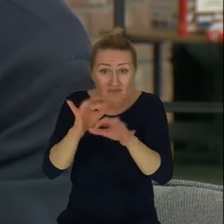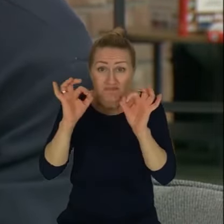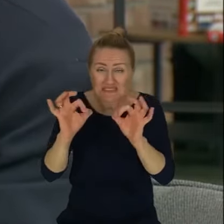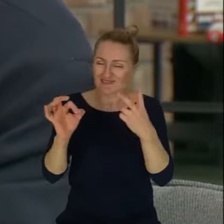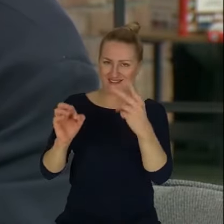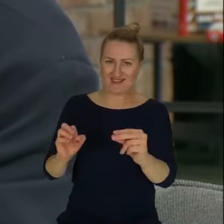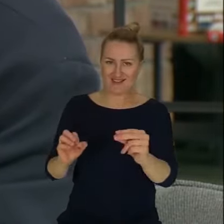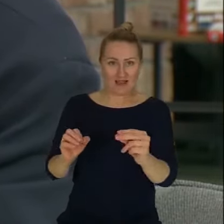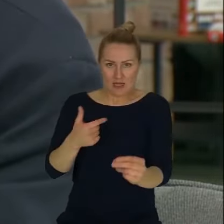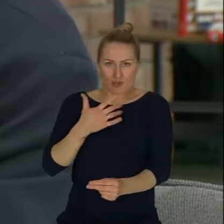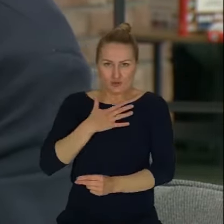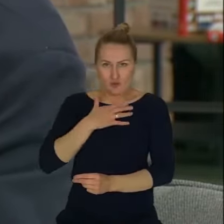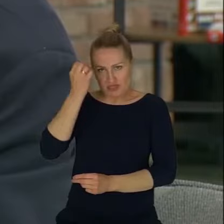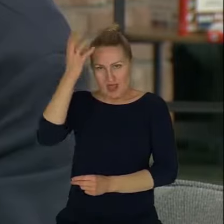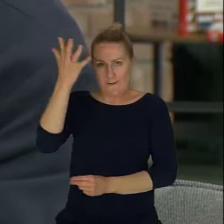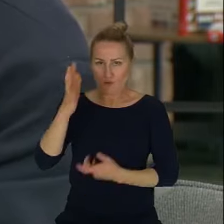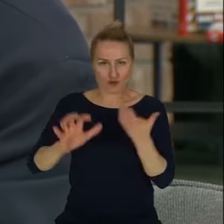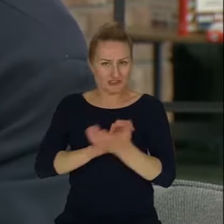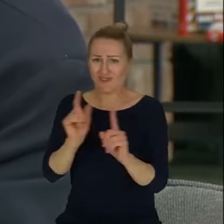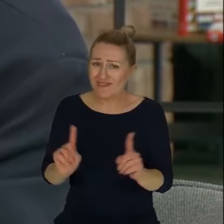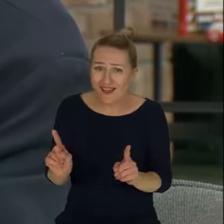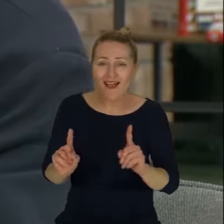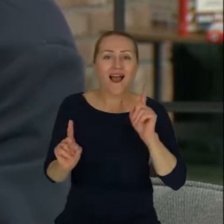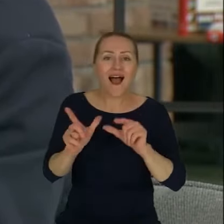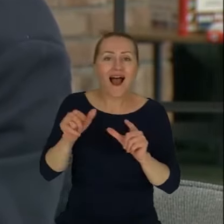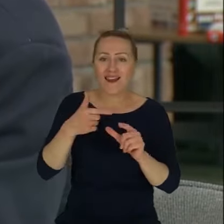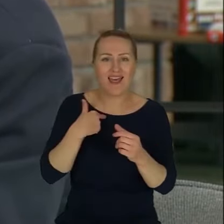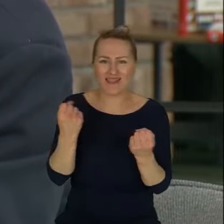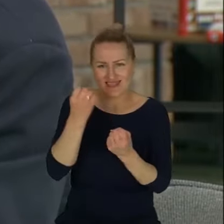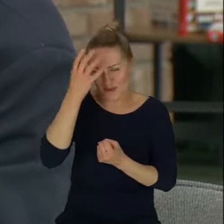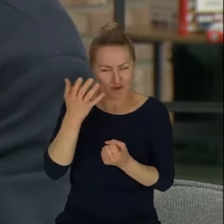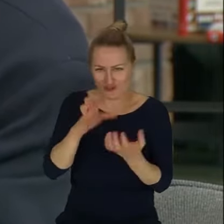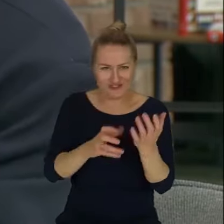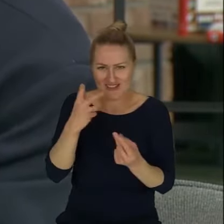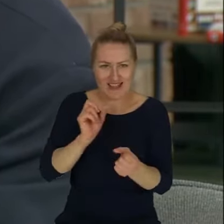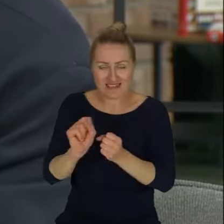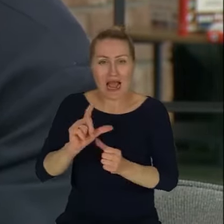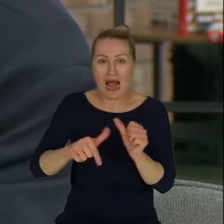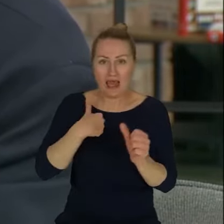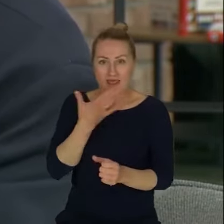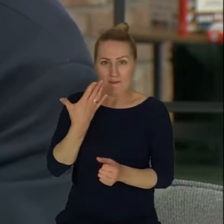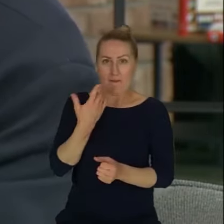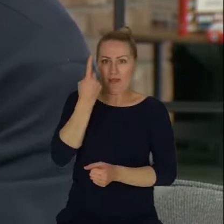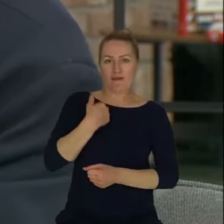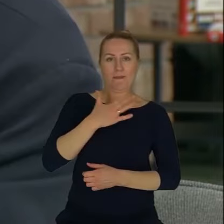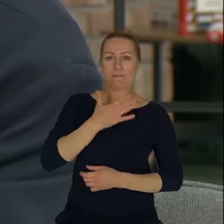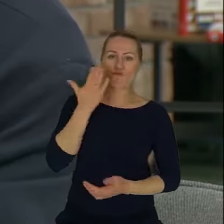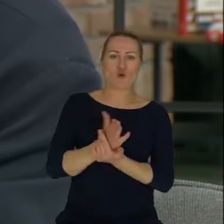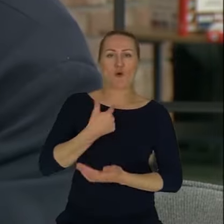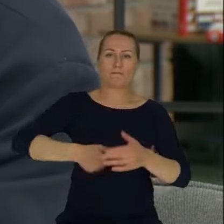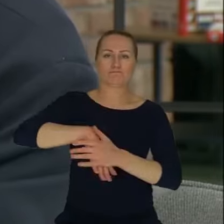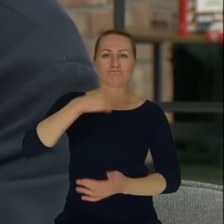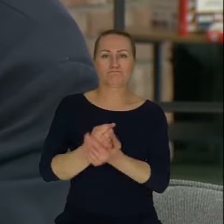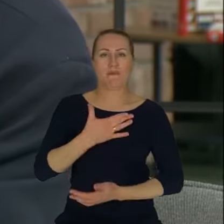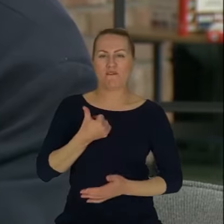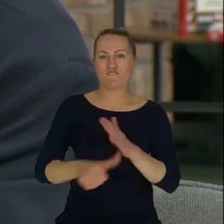świecie, ale naprawdę krytyczne myślenie, na pewno nie jestem najmądrzejszy na świecie i nie mam monopolu na to, co chcę powiedzieć, ale krytyczne myślenie bierze się w ogromnej mierze